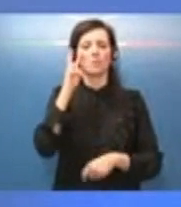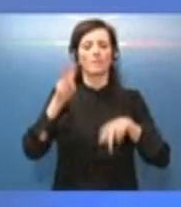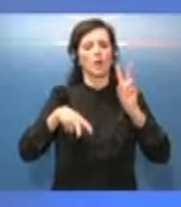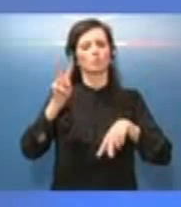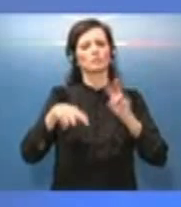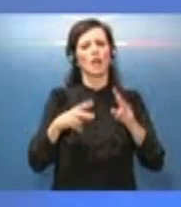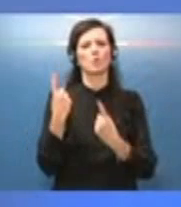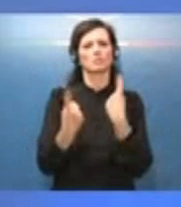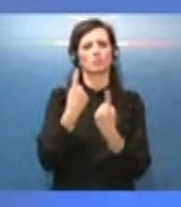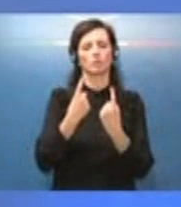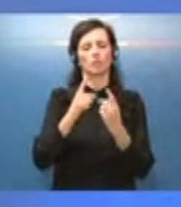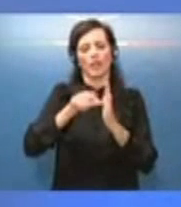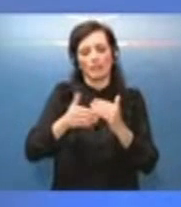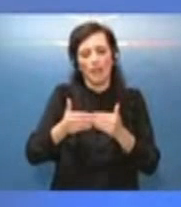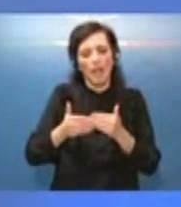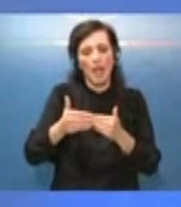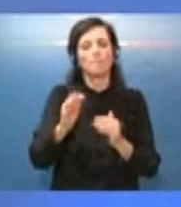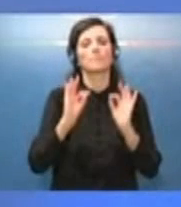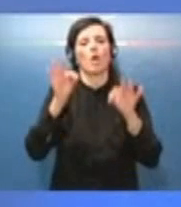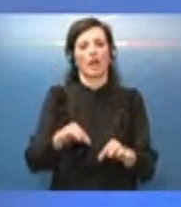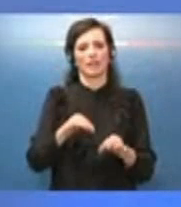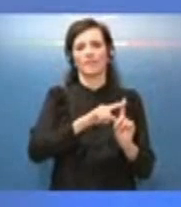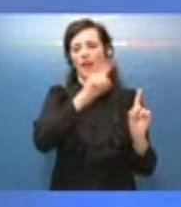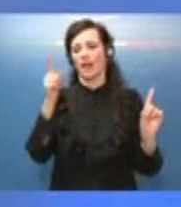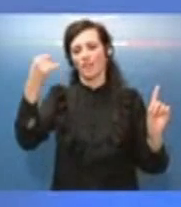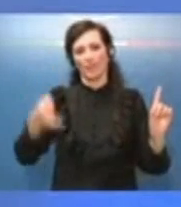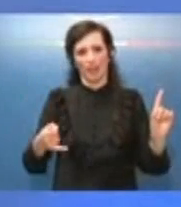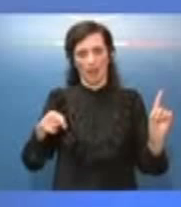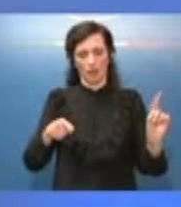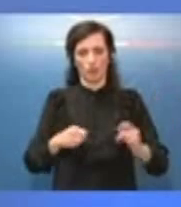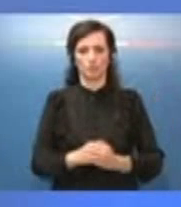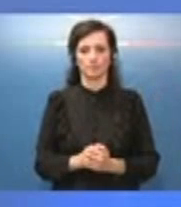man mano che arriviamo a fine anno. Però la domanda che bisogna porsi è